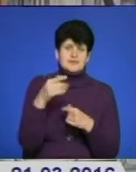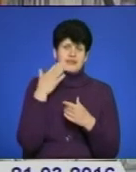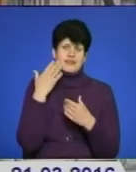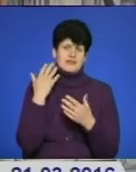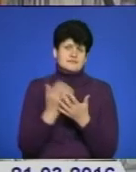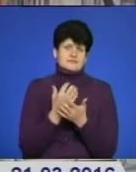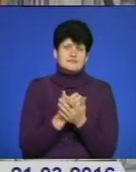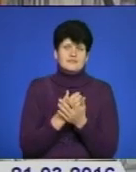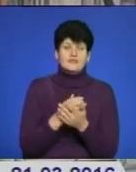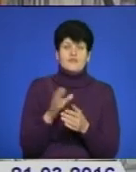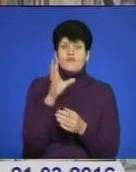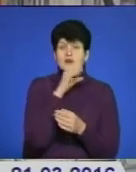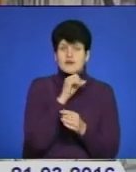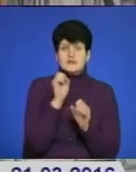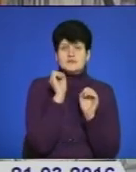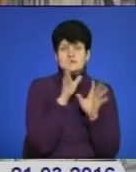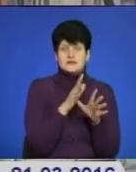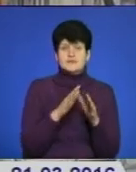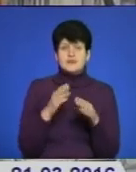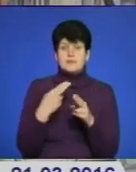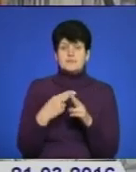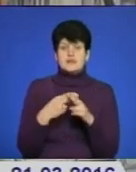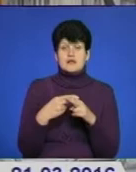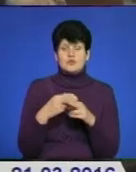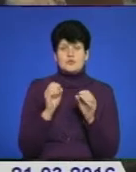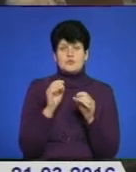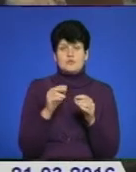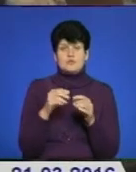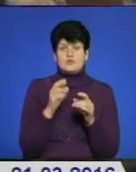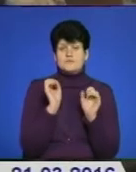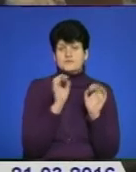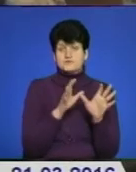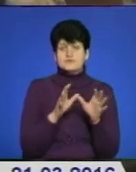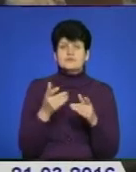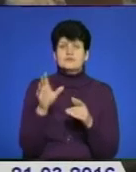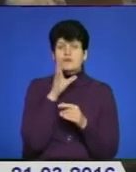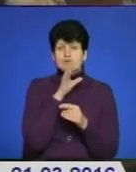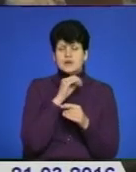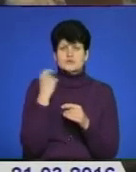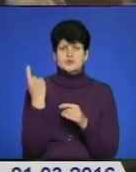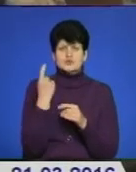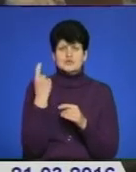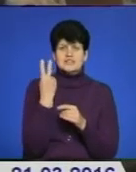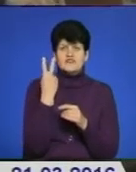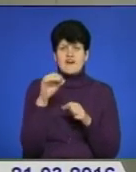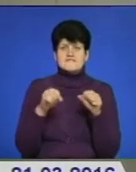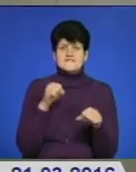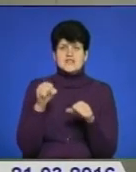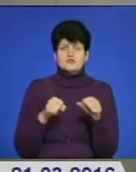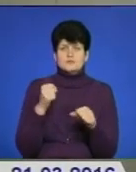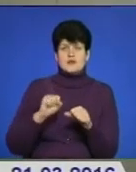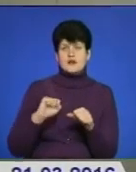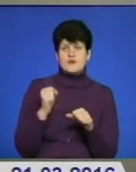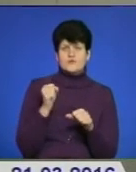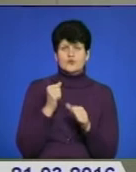заробітку викрав та здав на металобрухт. Промишляв злодій і в райцентрі. Викрав у місцевих жителів з господарства два велосипеди, автовариша,